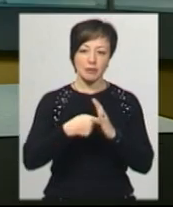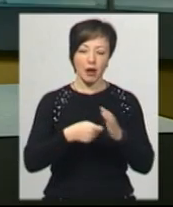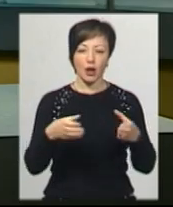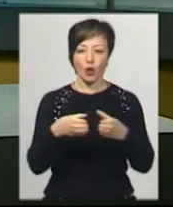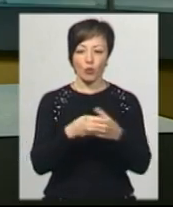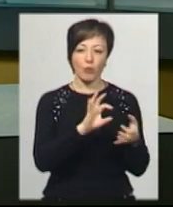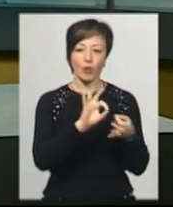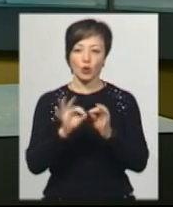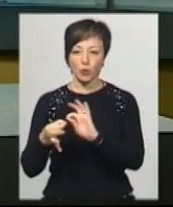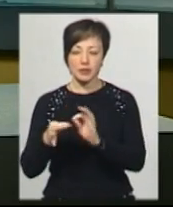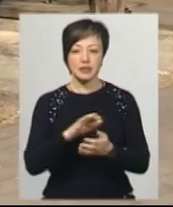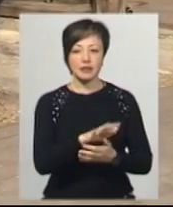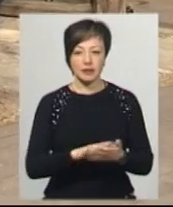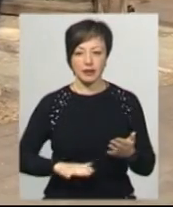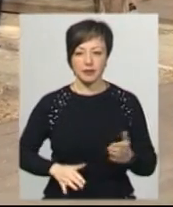сюжеті.